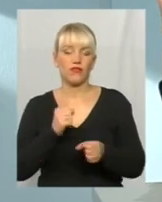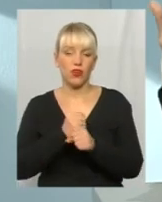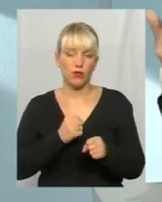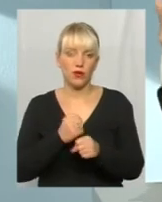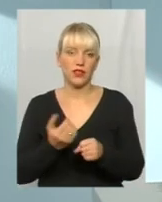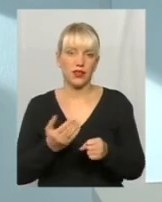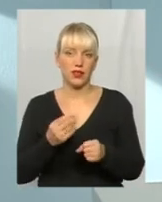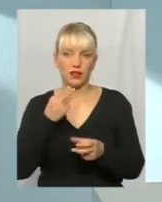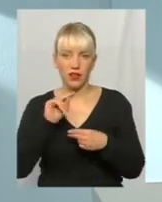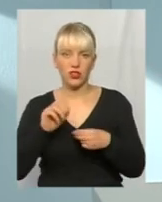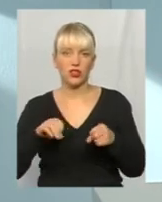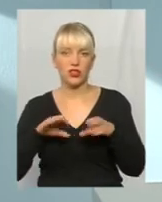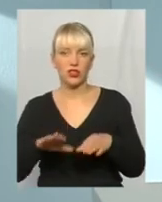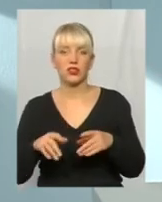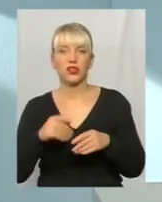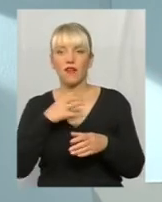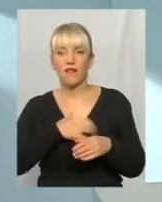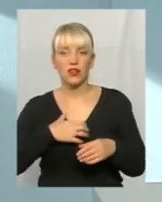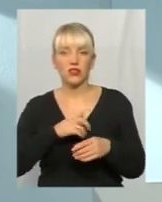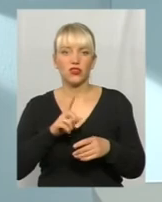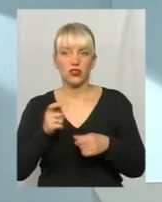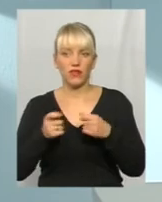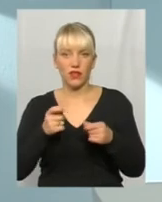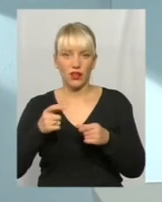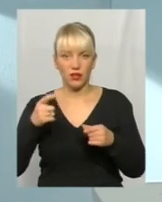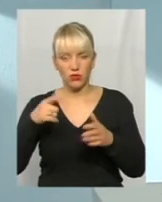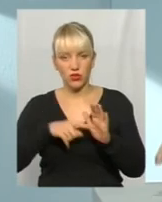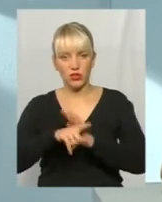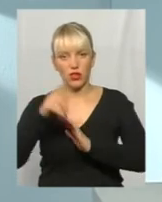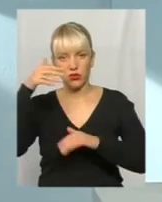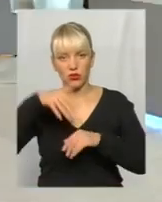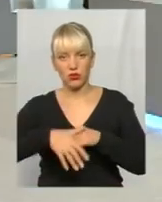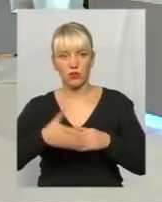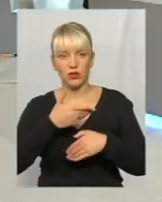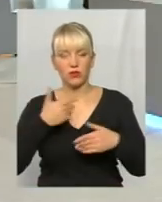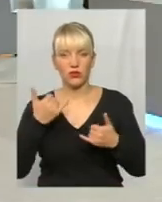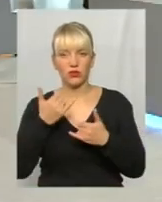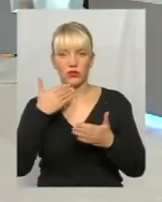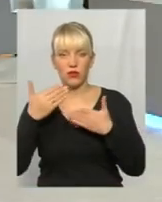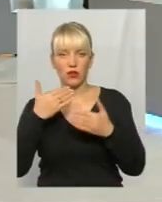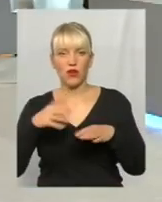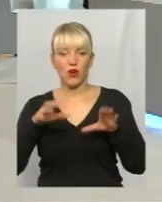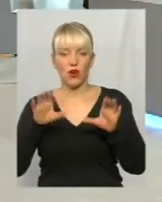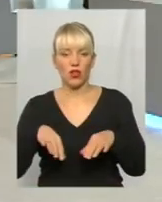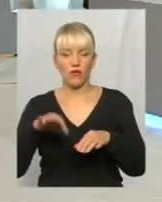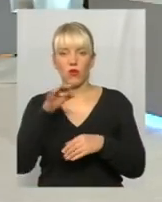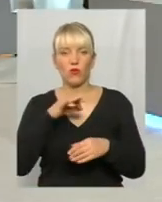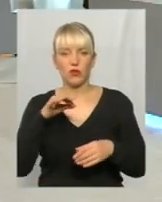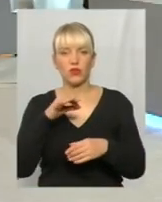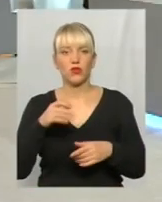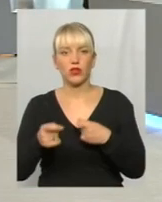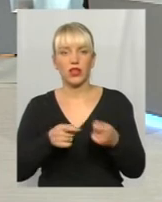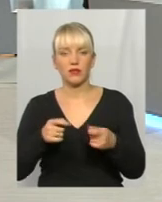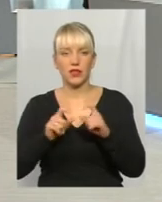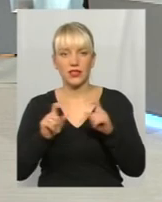Важливо, що і влада починає розуміти. Ми сьогодні спілкувалися з головою обласної адміністрації, з головою